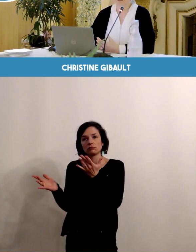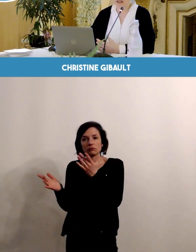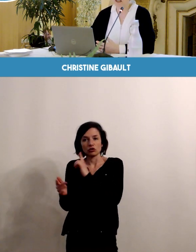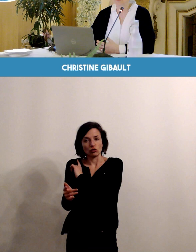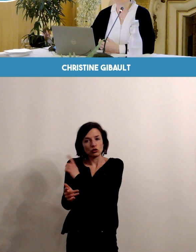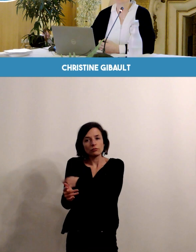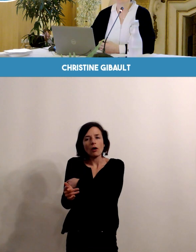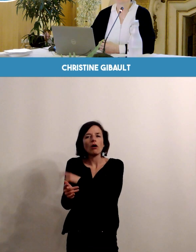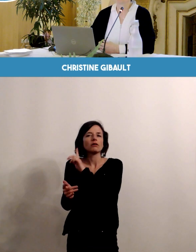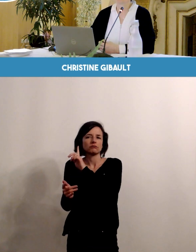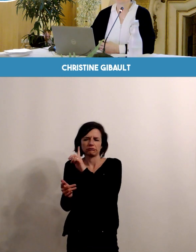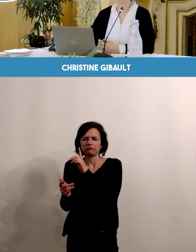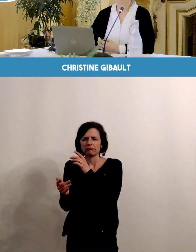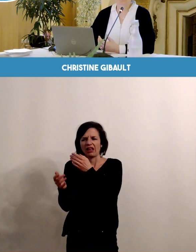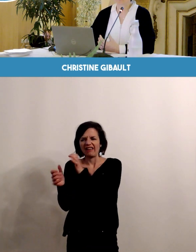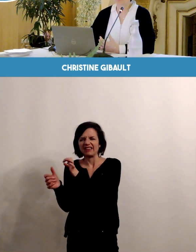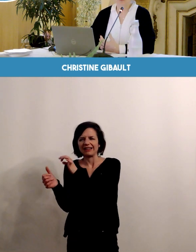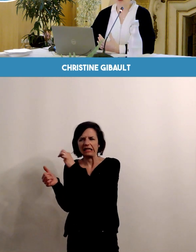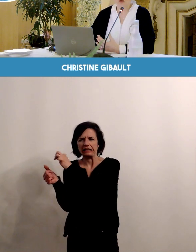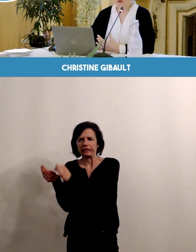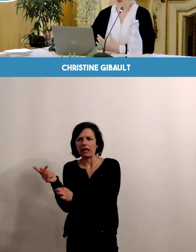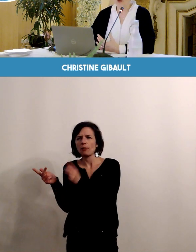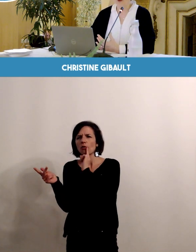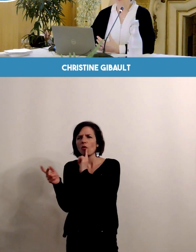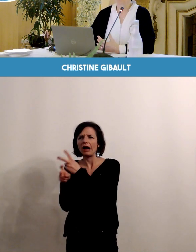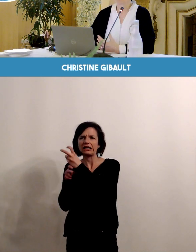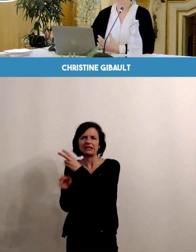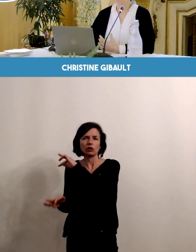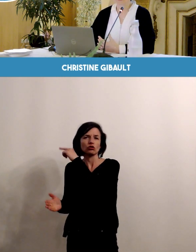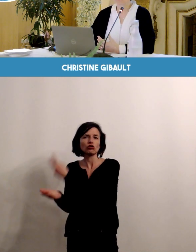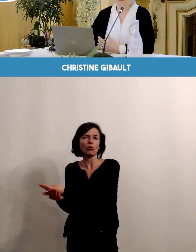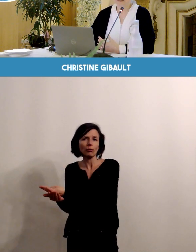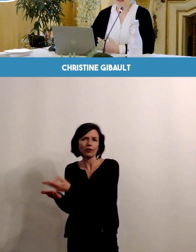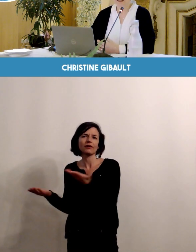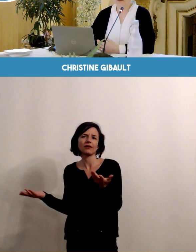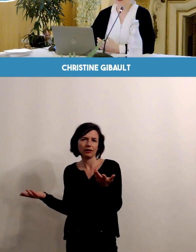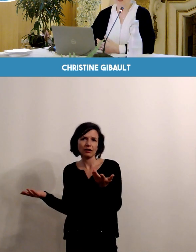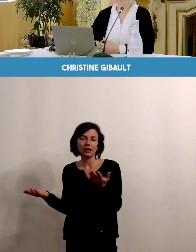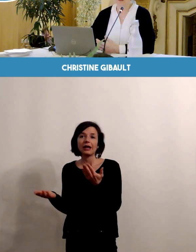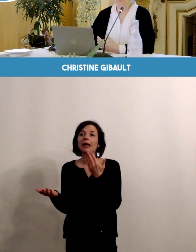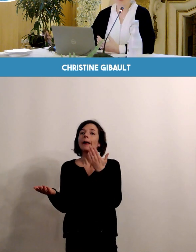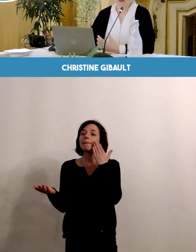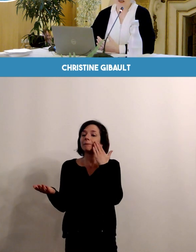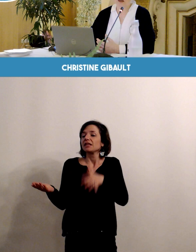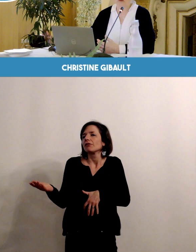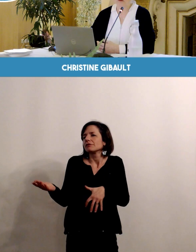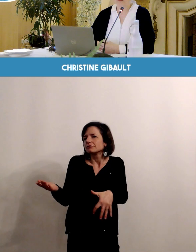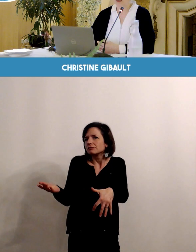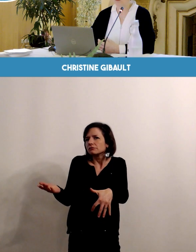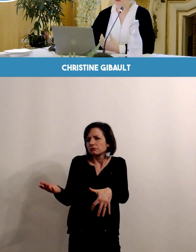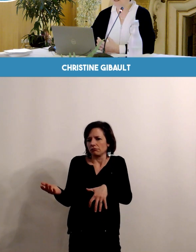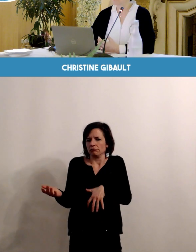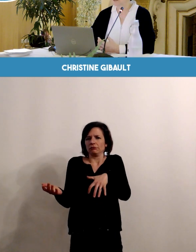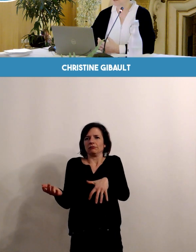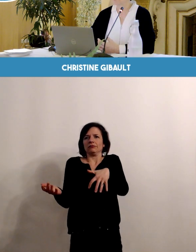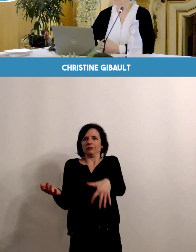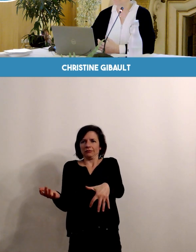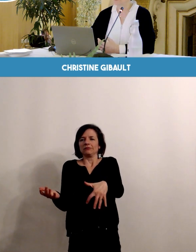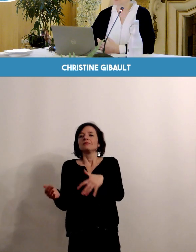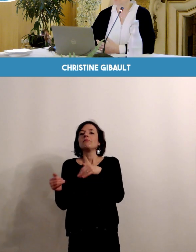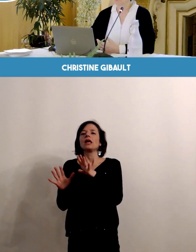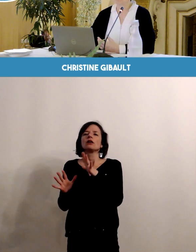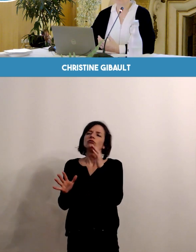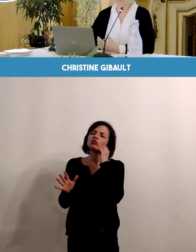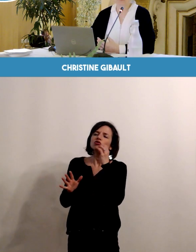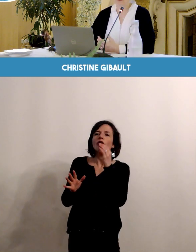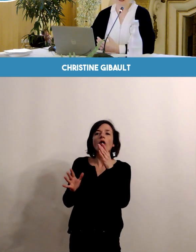sont contre-indiqués de par le risque de chute lorsque la grossesse est très avancée, mais généralement, la plupart des activités